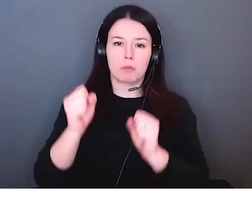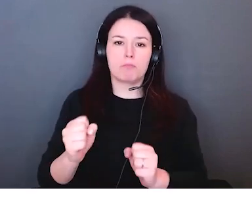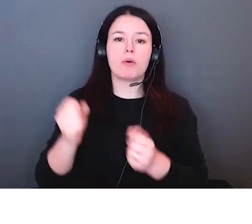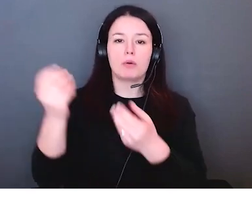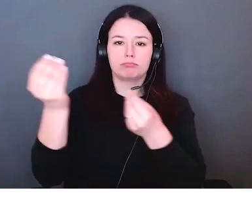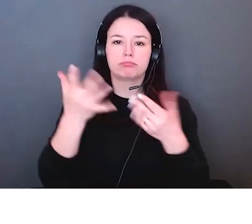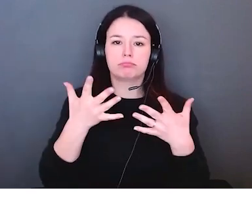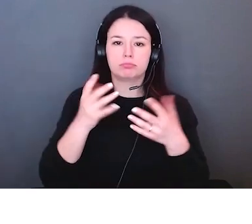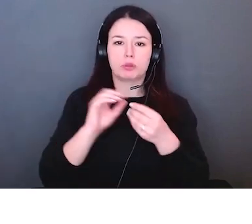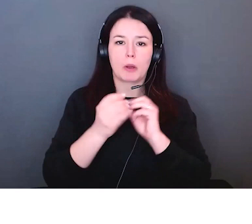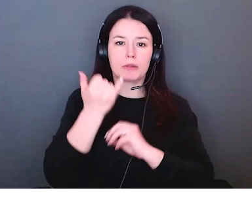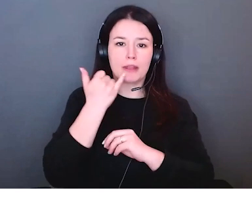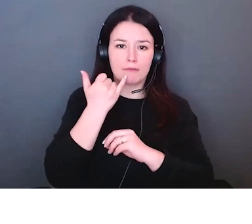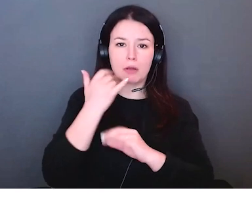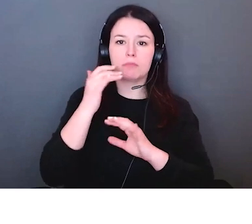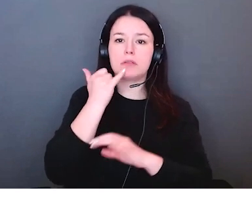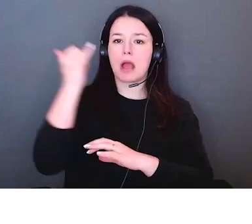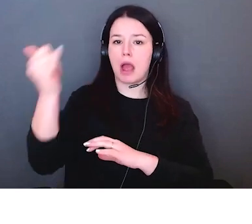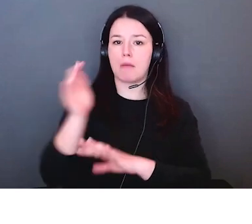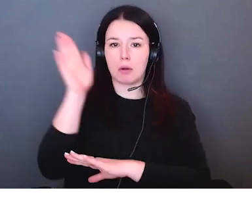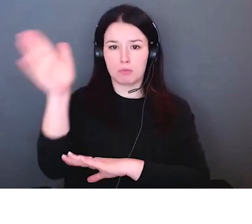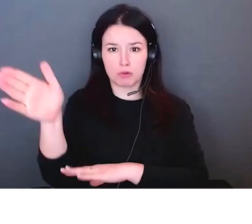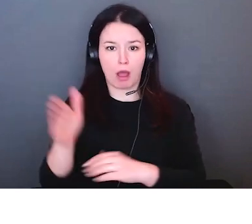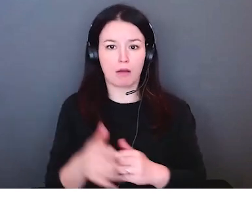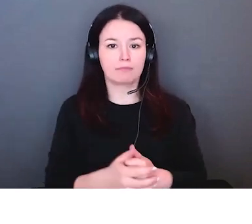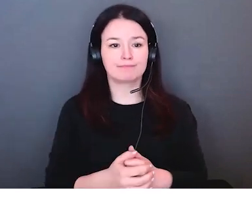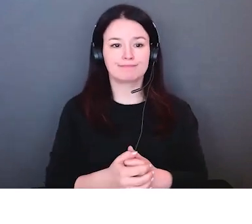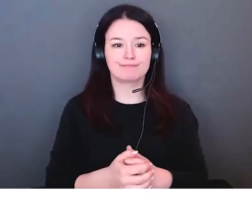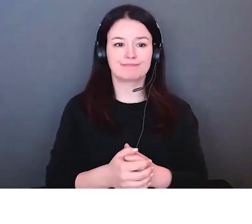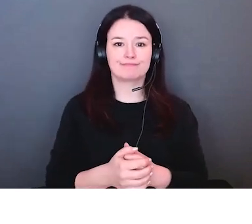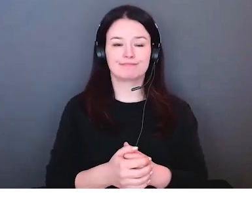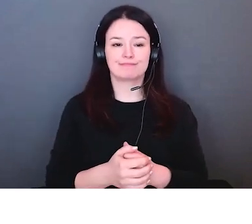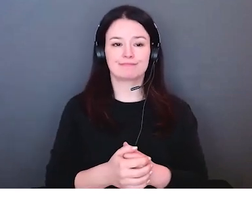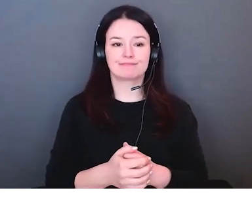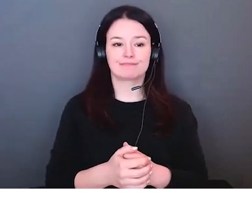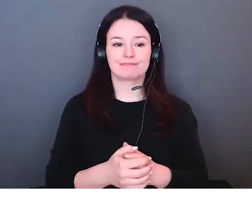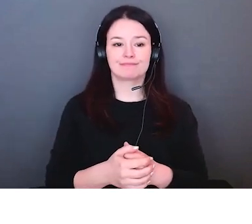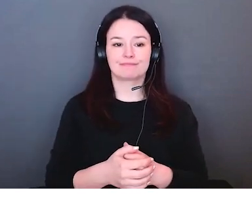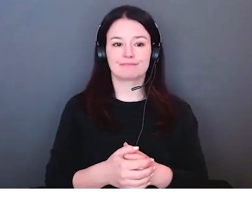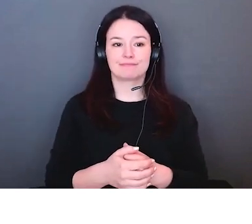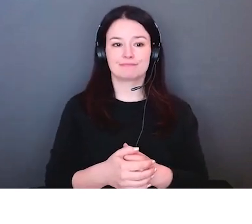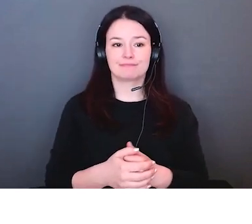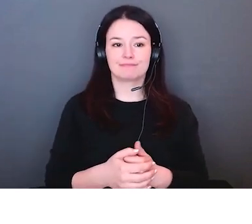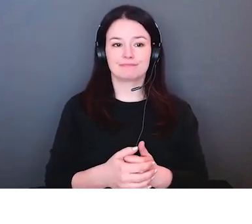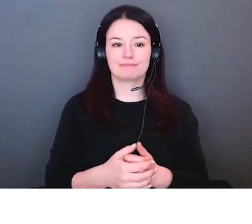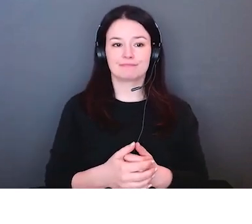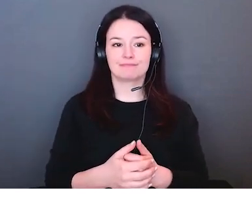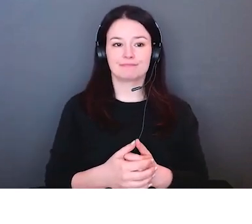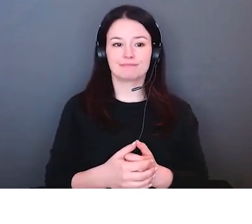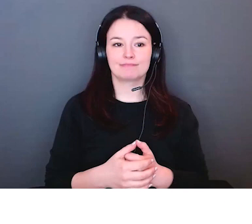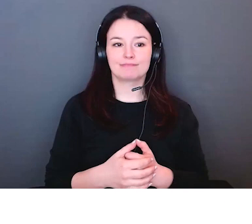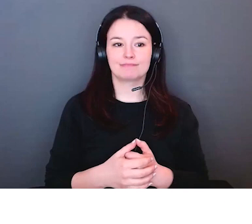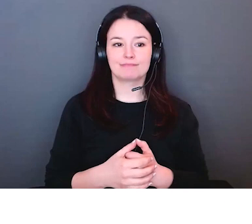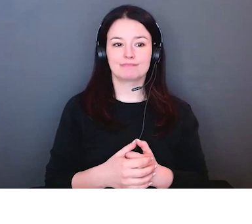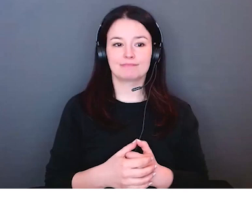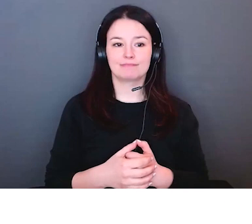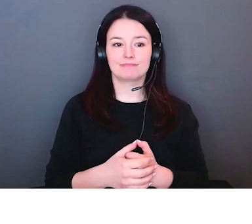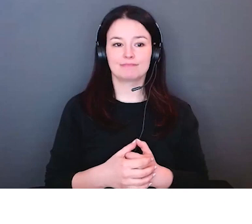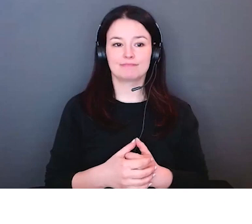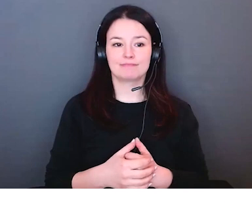vos questions seront collectées et on va partager avec vous les réponses plus tard.